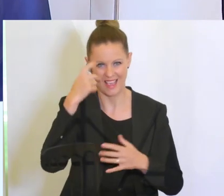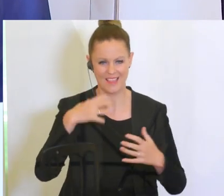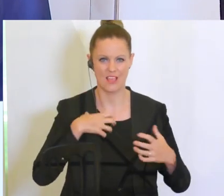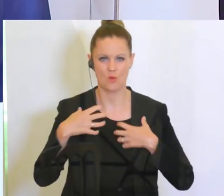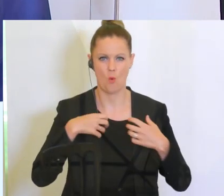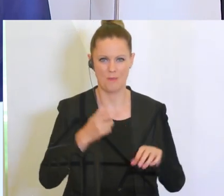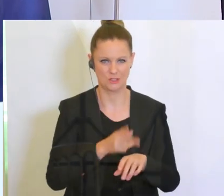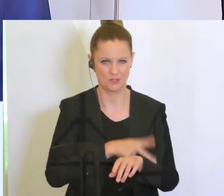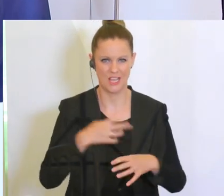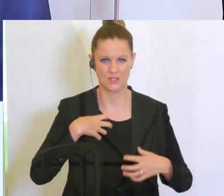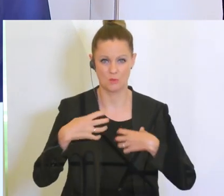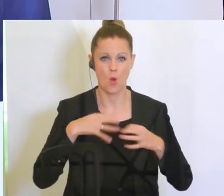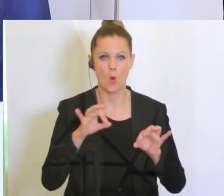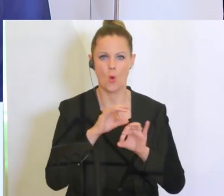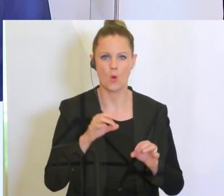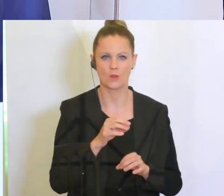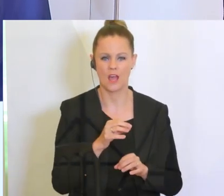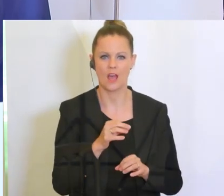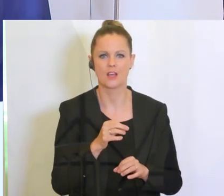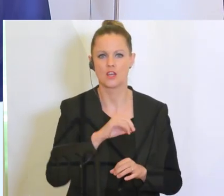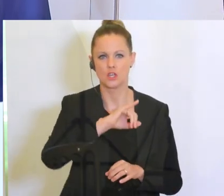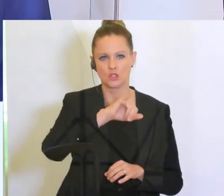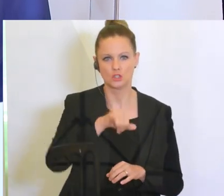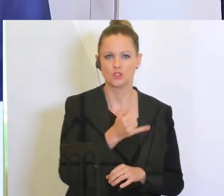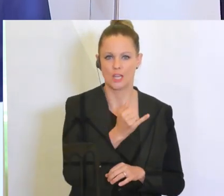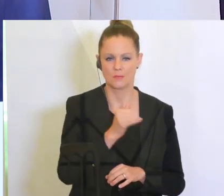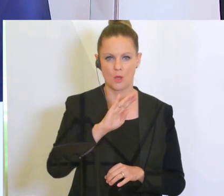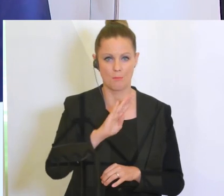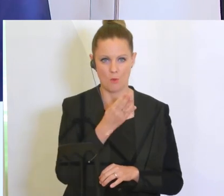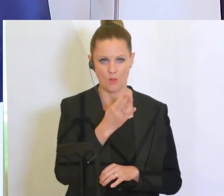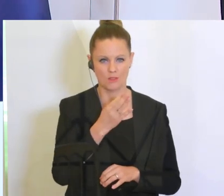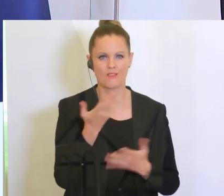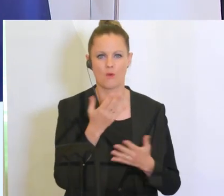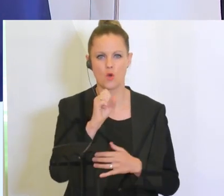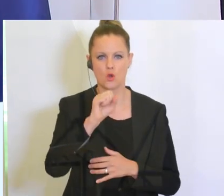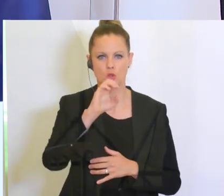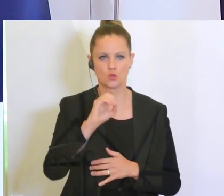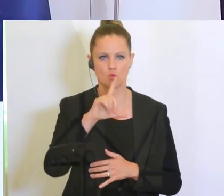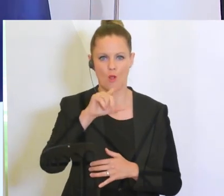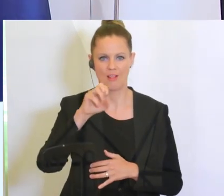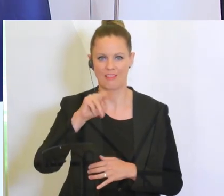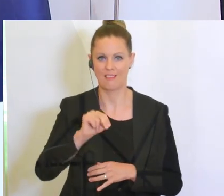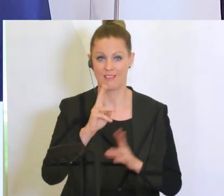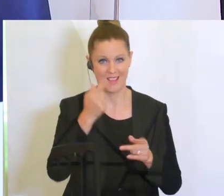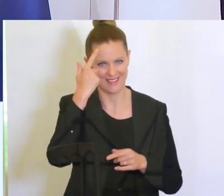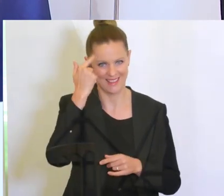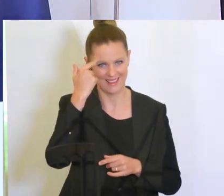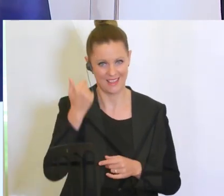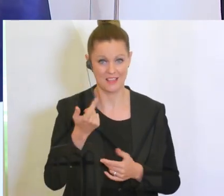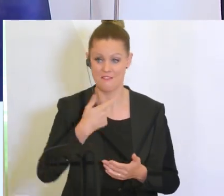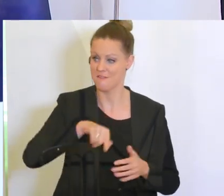Actionszenen von James Bond in Sölden erinnern. Solche Szenen sind nur möglich, weil wir mit dem